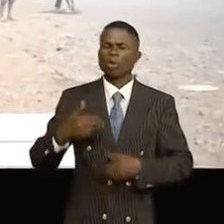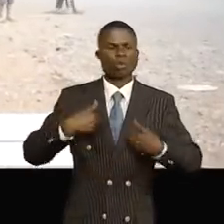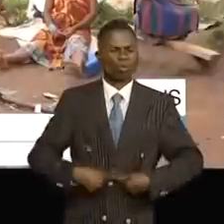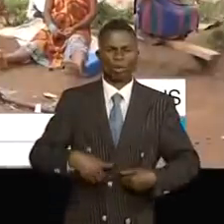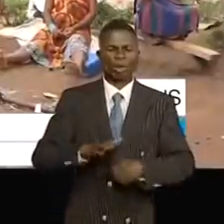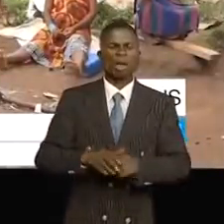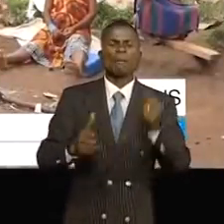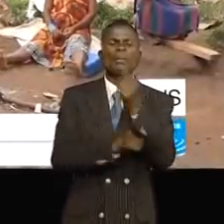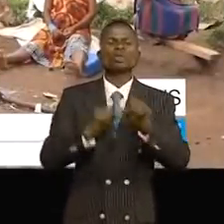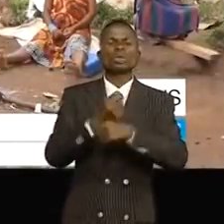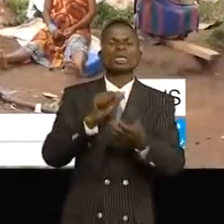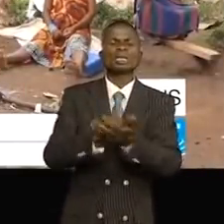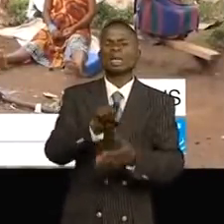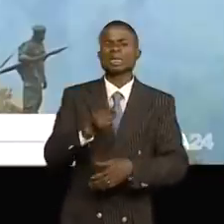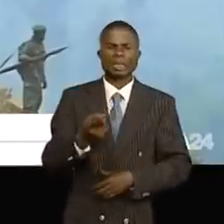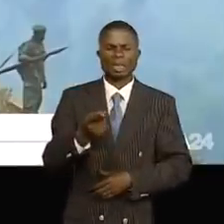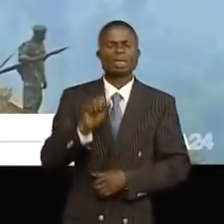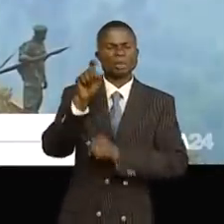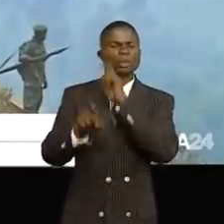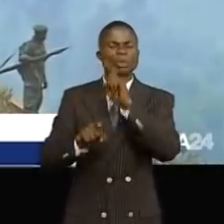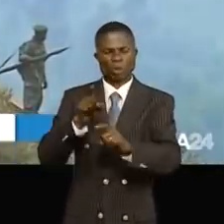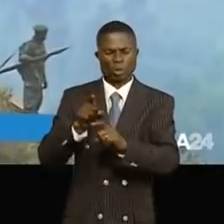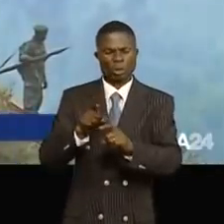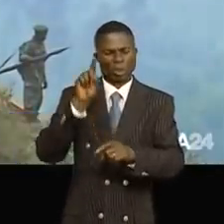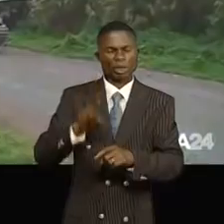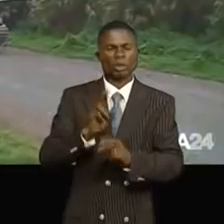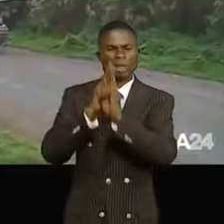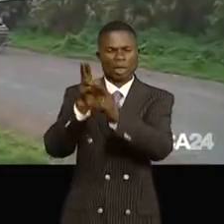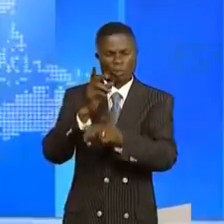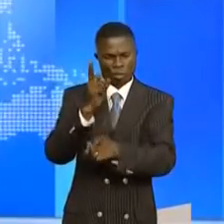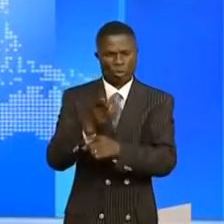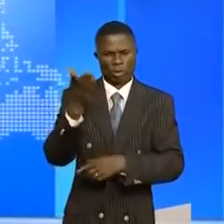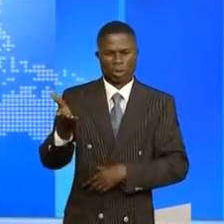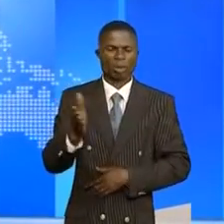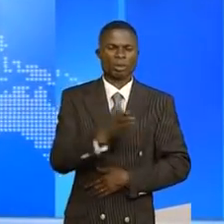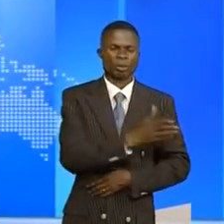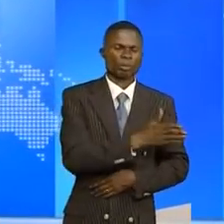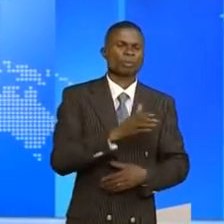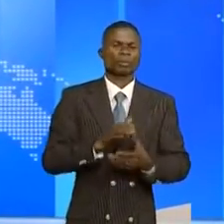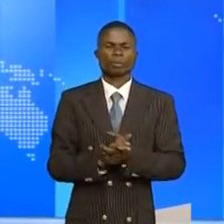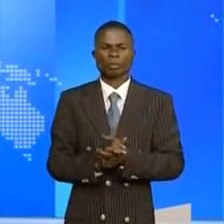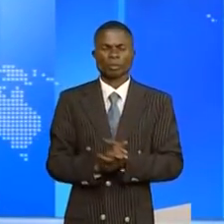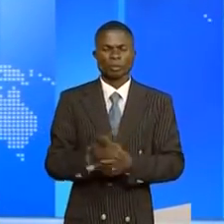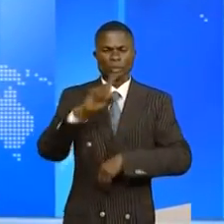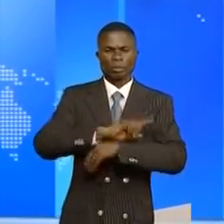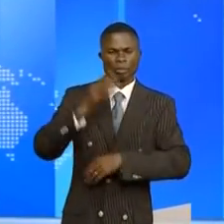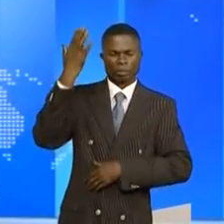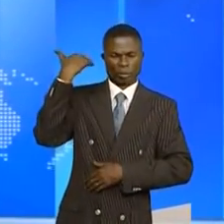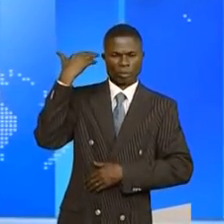Qui en sont les tireurs de ficelles ? Des questions qui méritent une réponse. Il y a quelques jours,